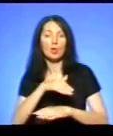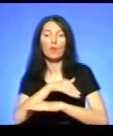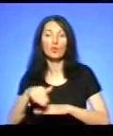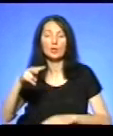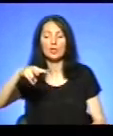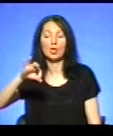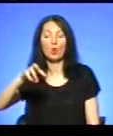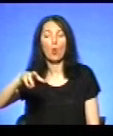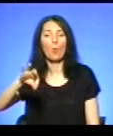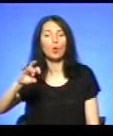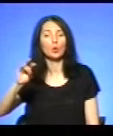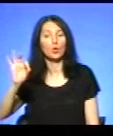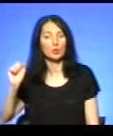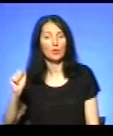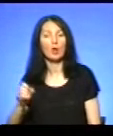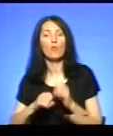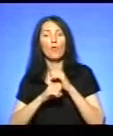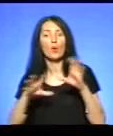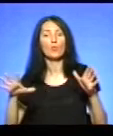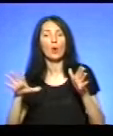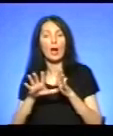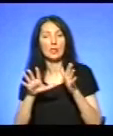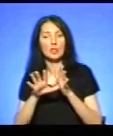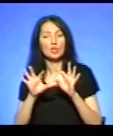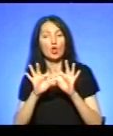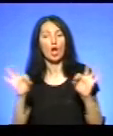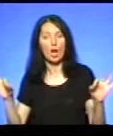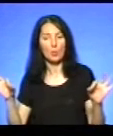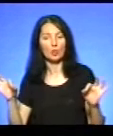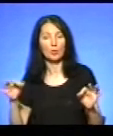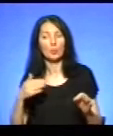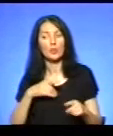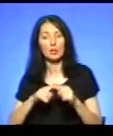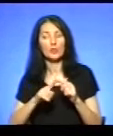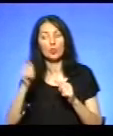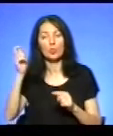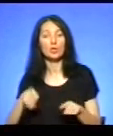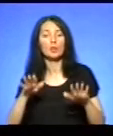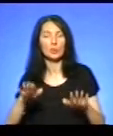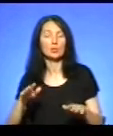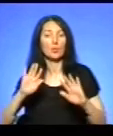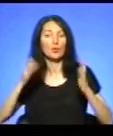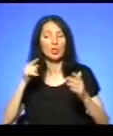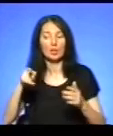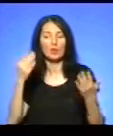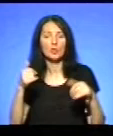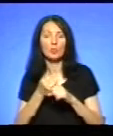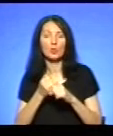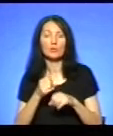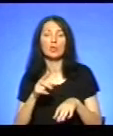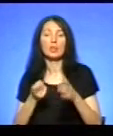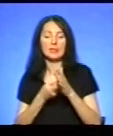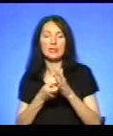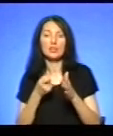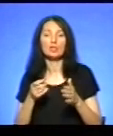Ломоносова вибух електрокабелю, патрульні оперативно прибули на місці події, також там працювала слідчо-оперативна